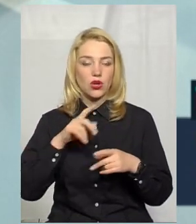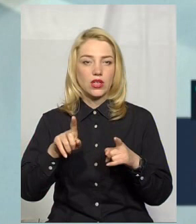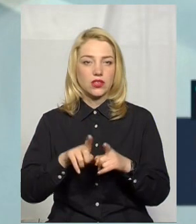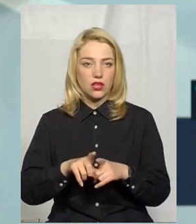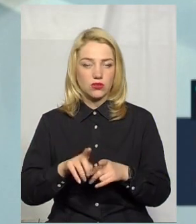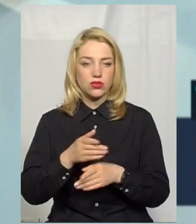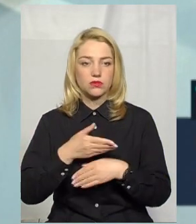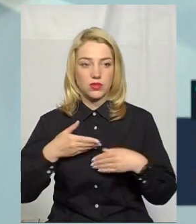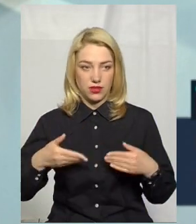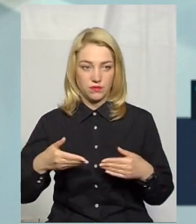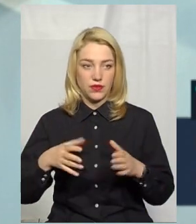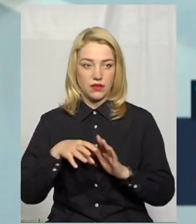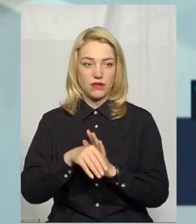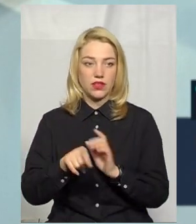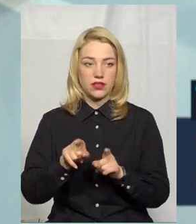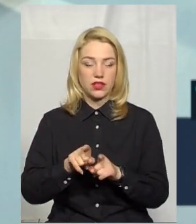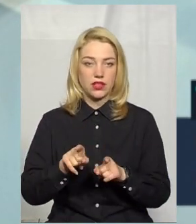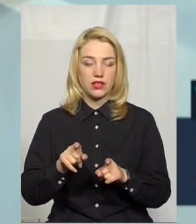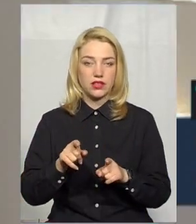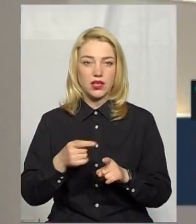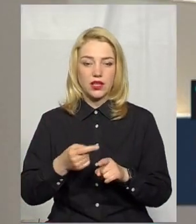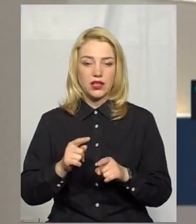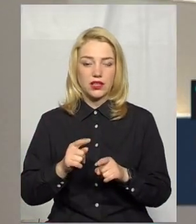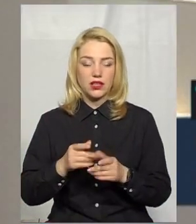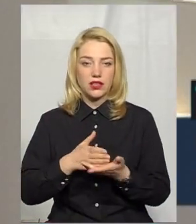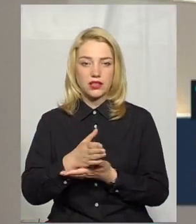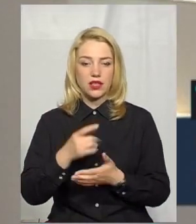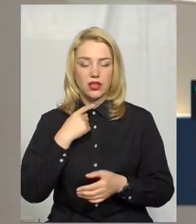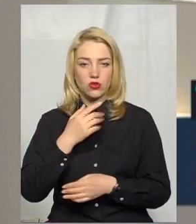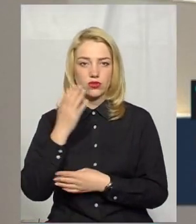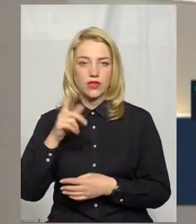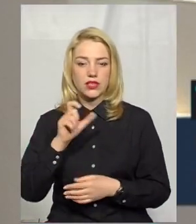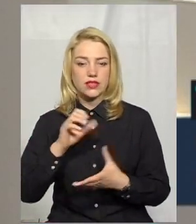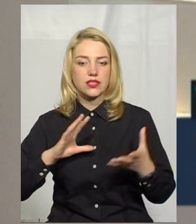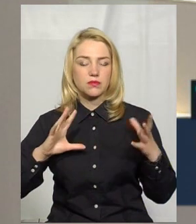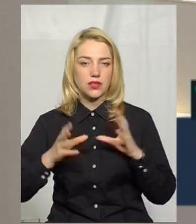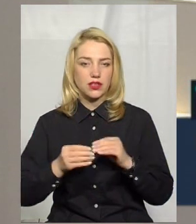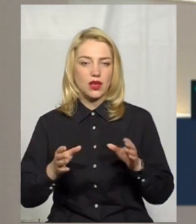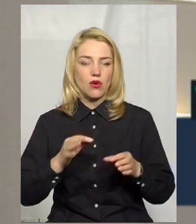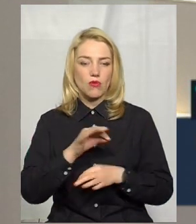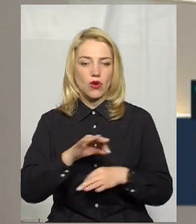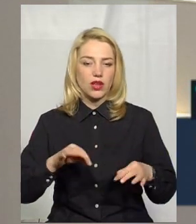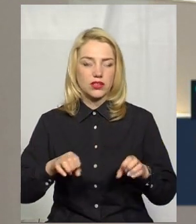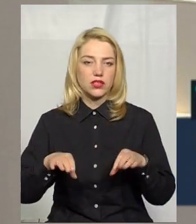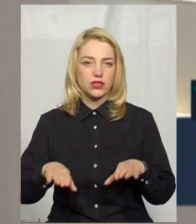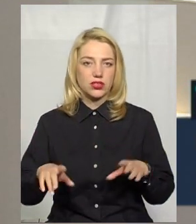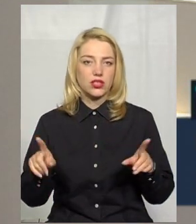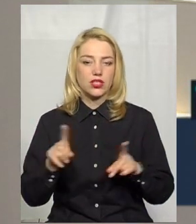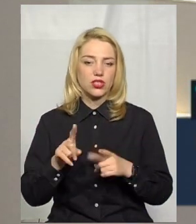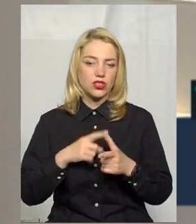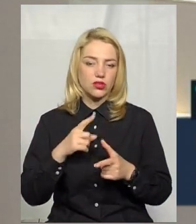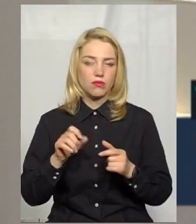Також ми ввели такі критерії, голосування за якісь спірні проекти рішення. Тобто, чи було якесь попереднє